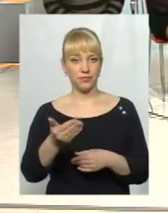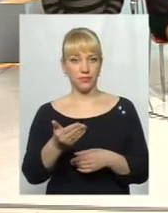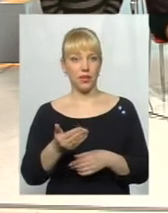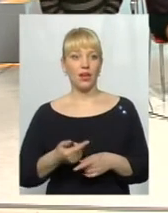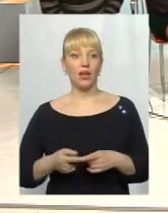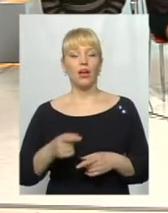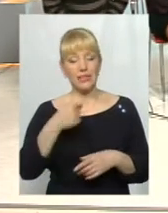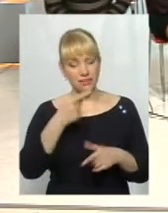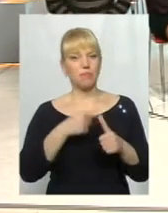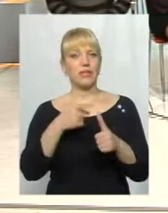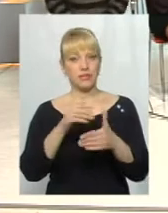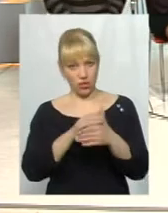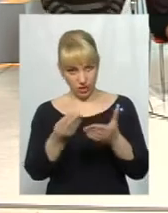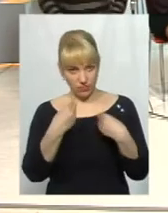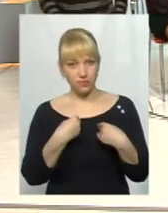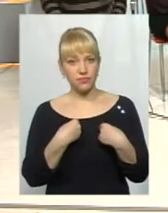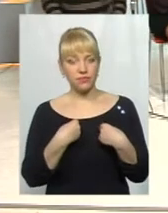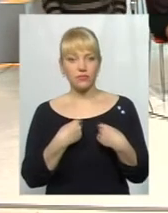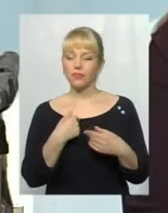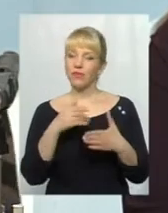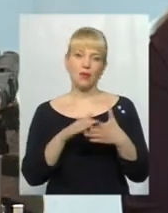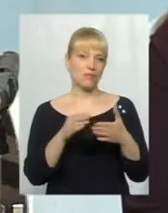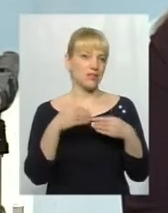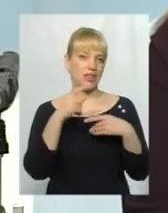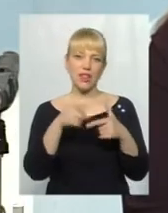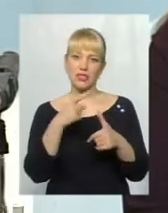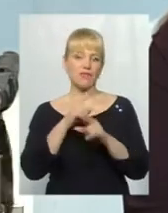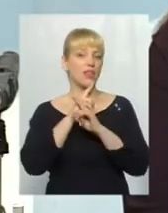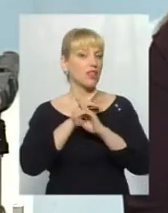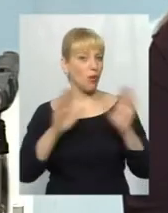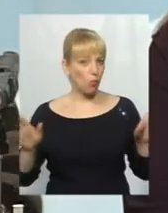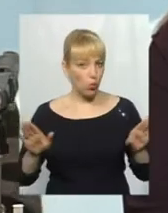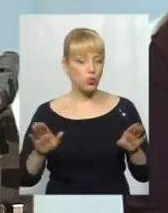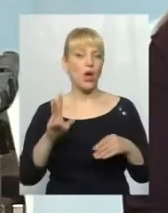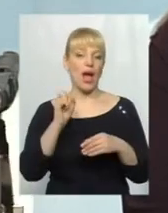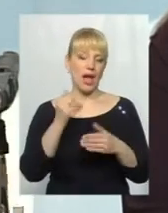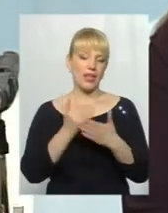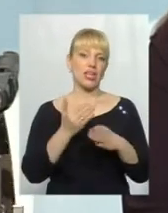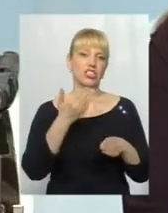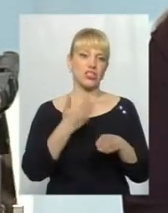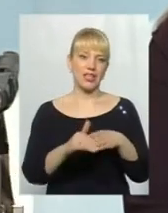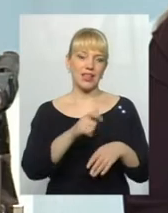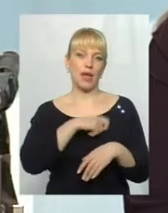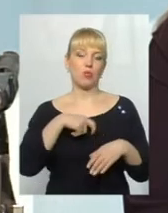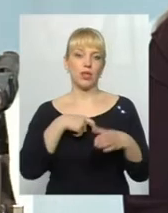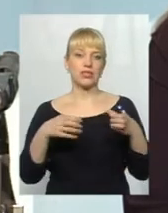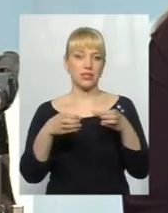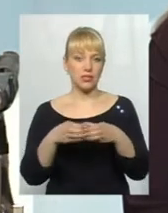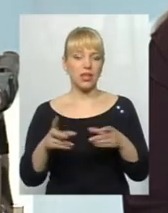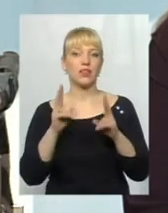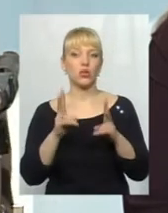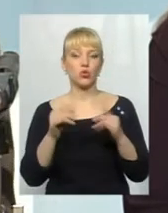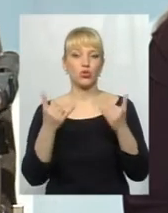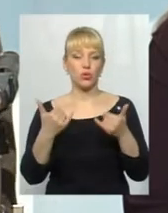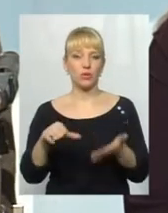Ви можете назвати прізвище? Прізвище я називати не буду, але я думаю, що частині депутатського складу, який